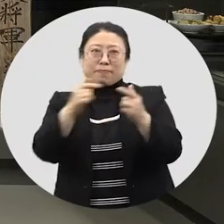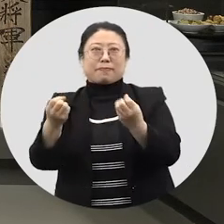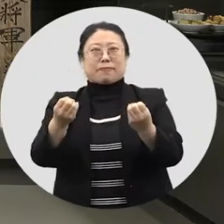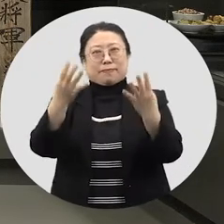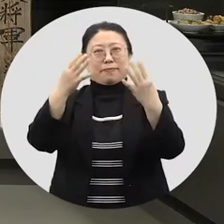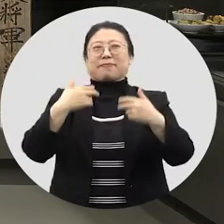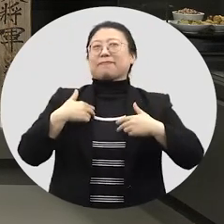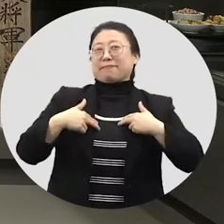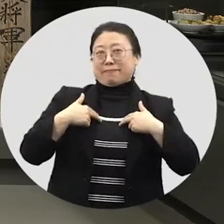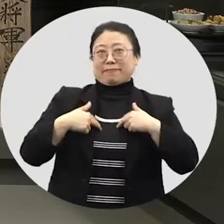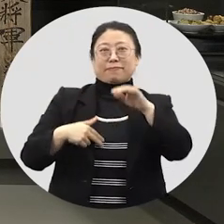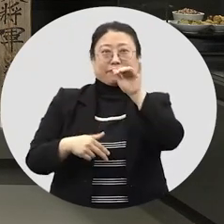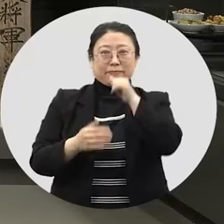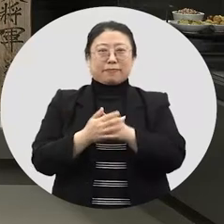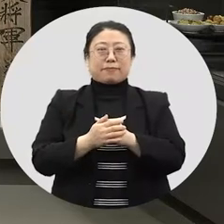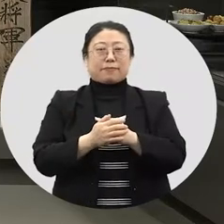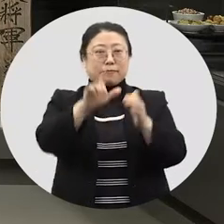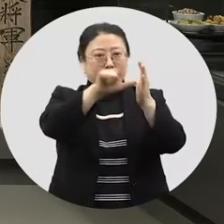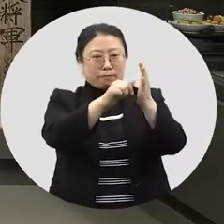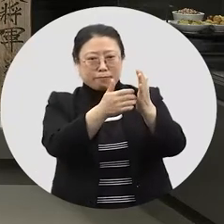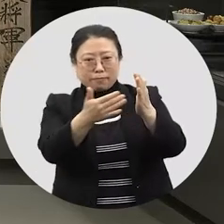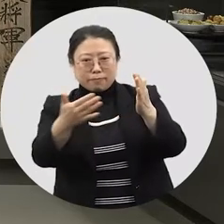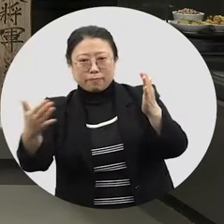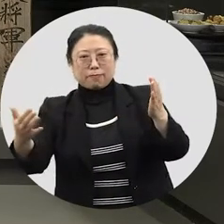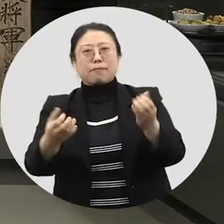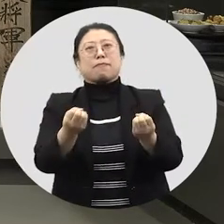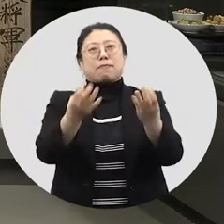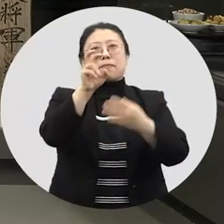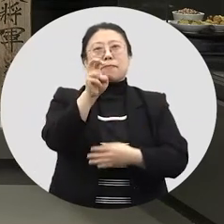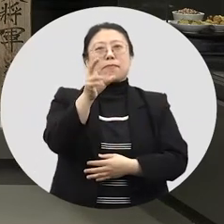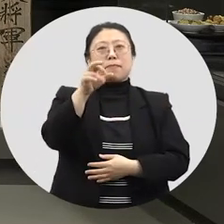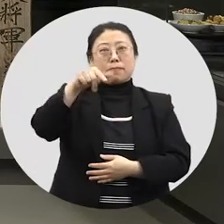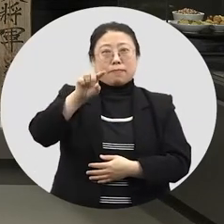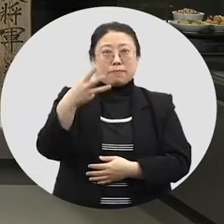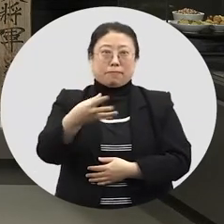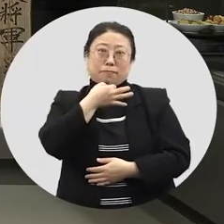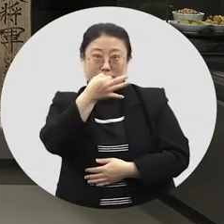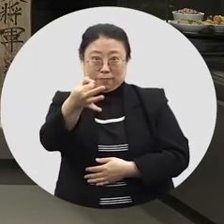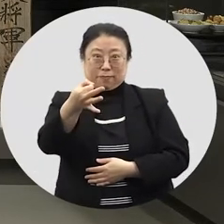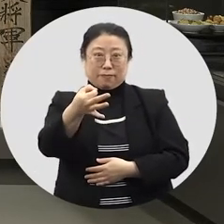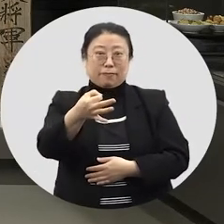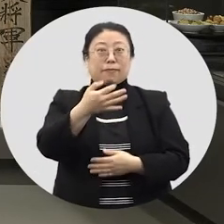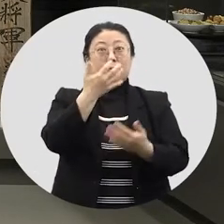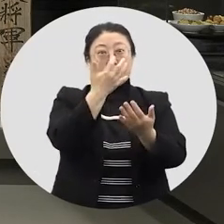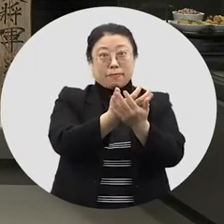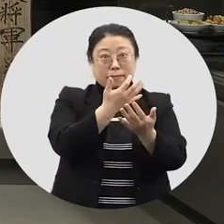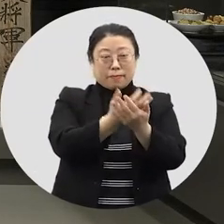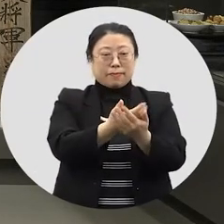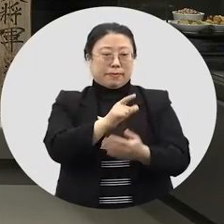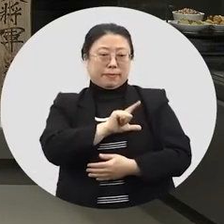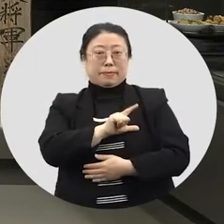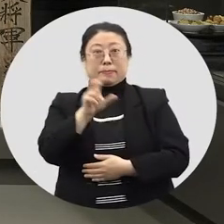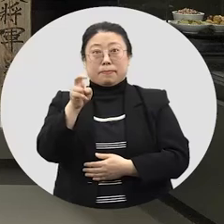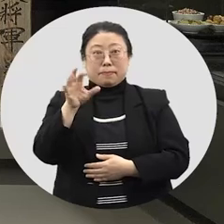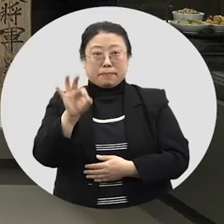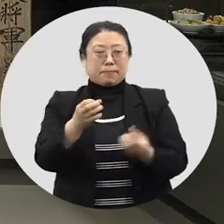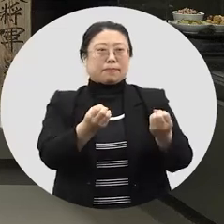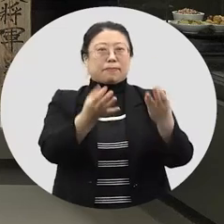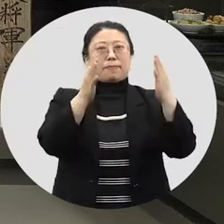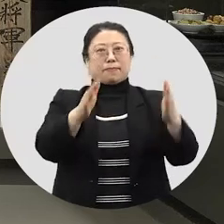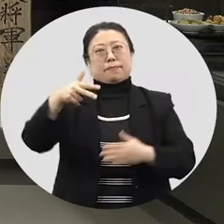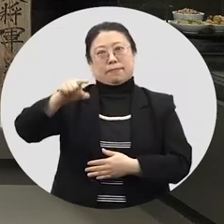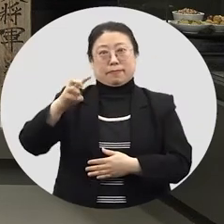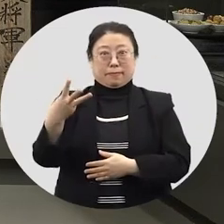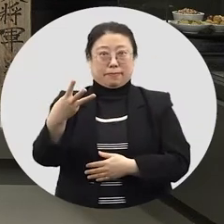열고 즐겼어요. 이를 시간이 흐르면서 명절이라고 부르게 되었어요. 한자로는 이름, 명의